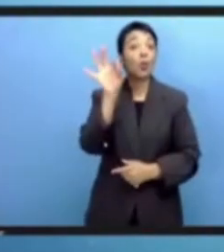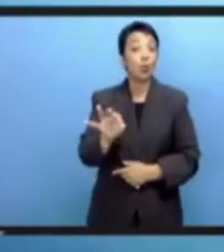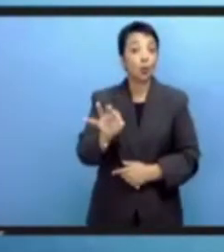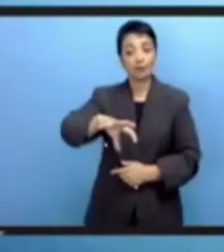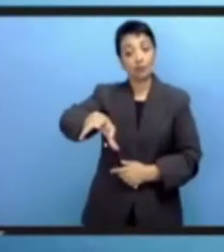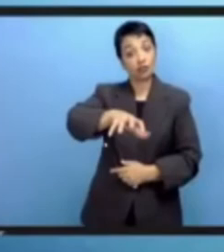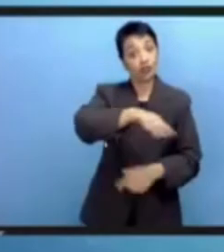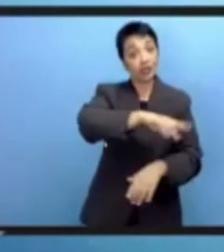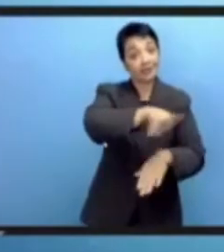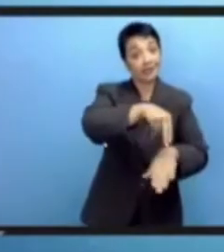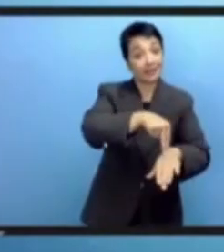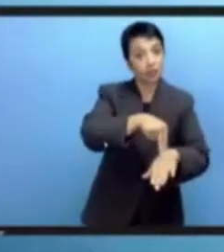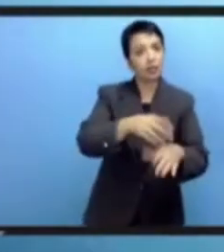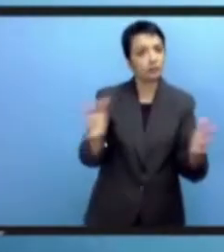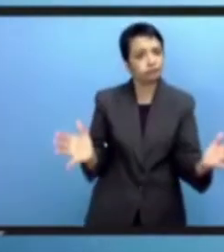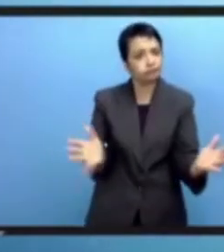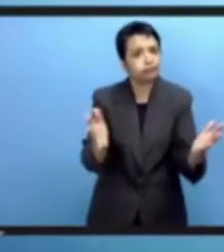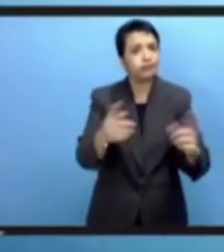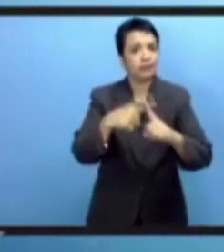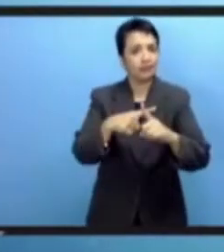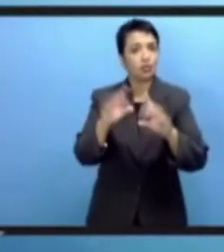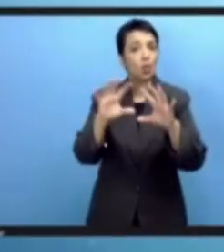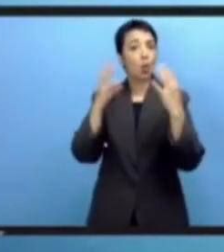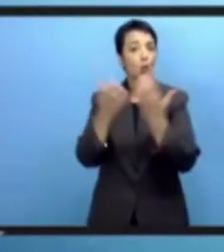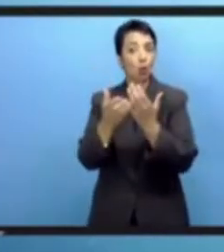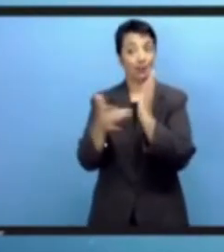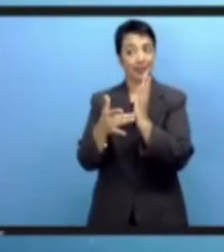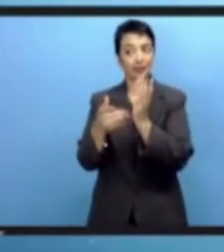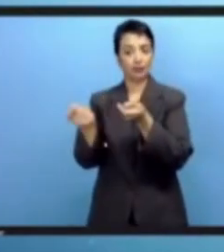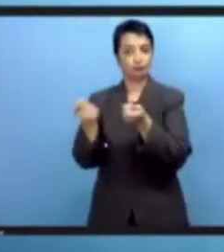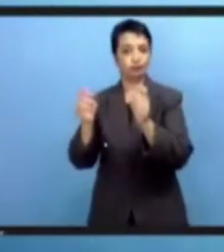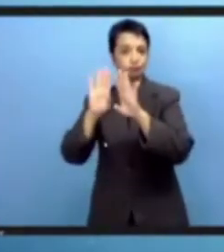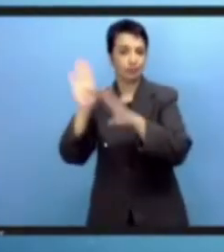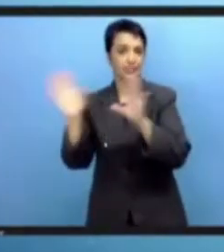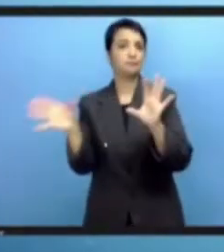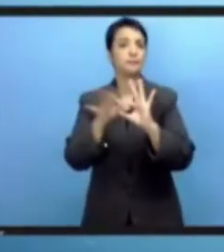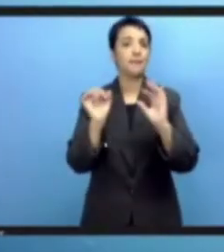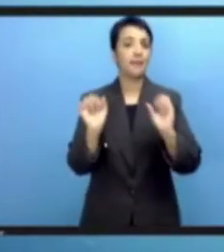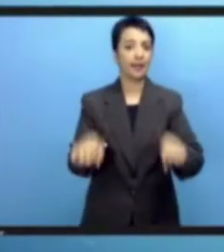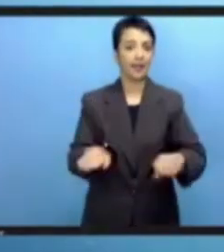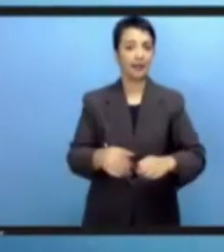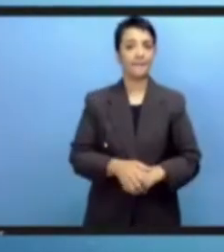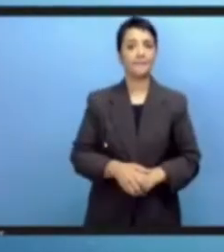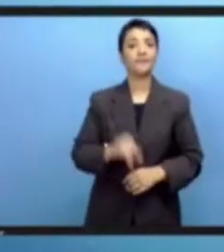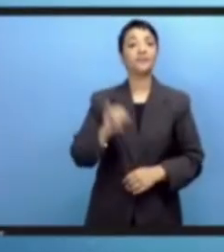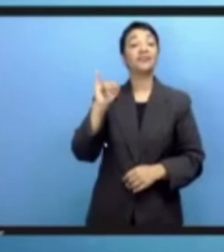الشفافية والمساءلة والأليات التي يجب أن تكون في عملياتهم